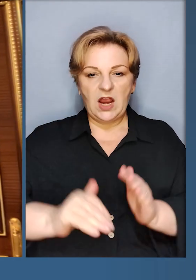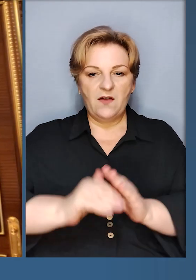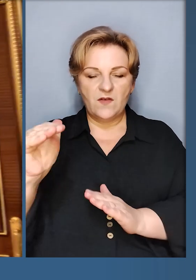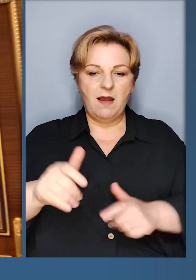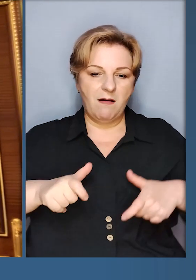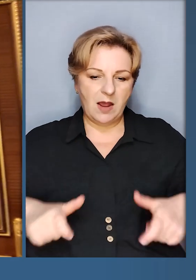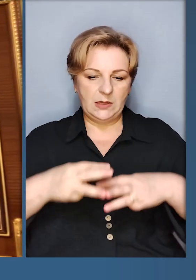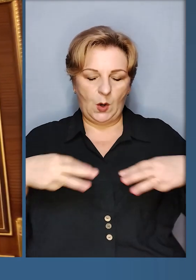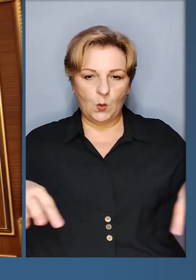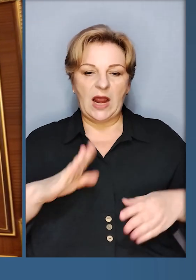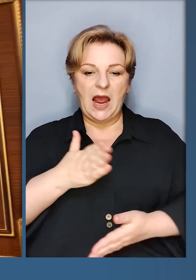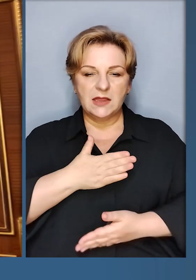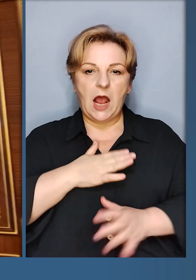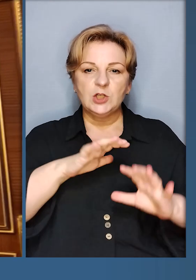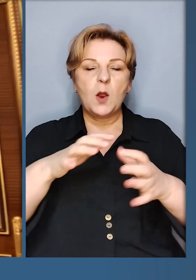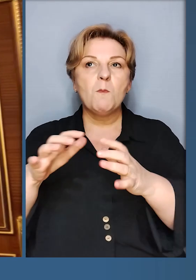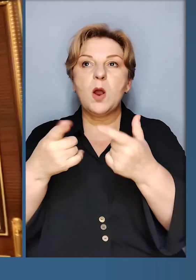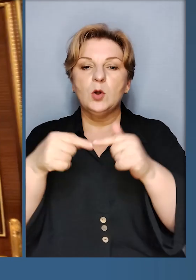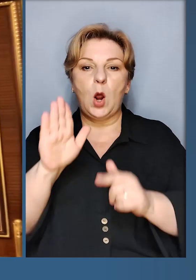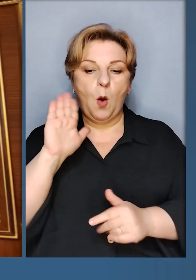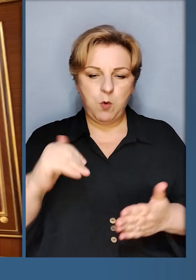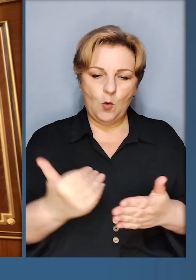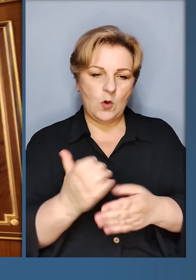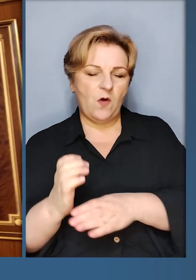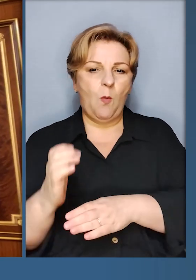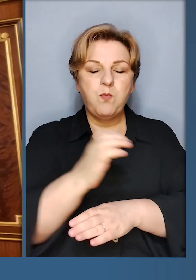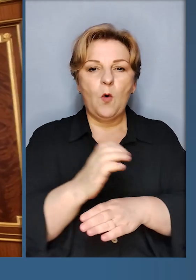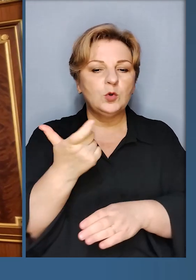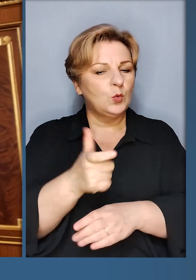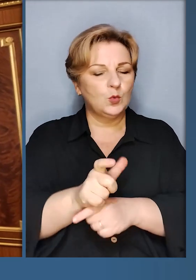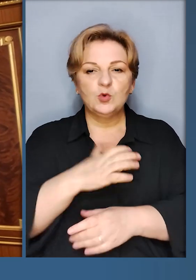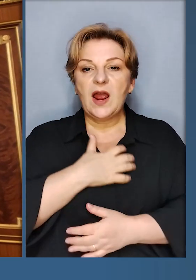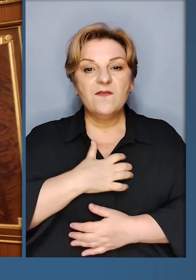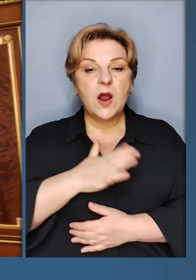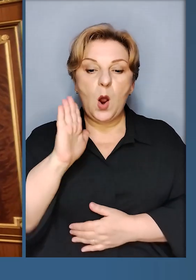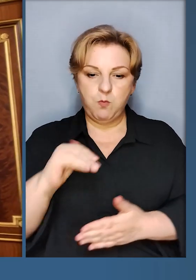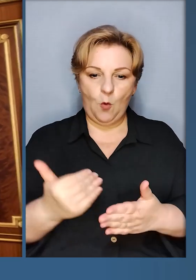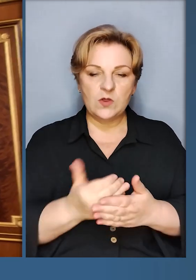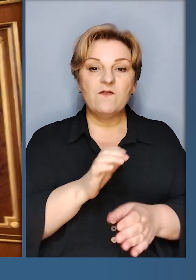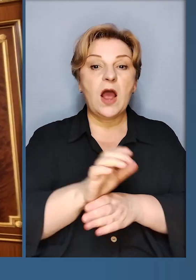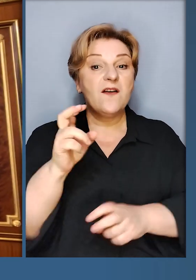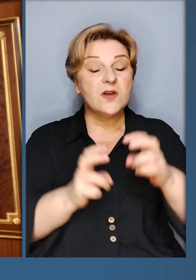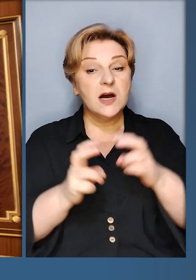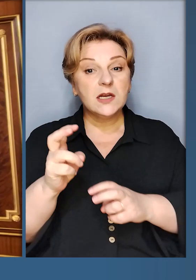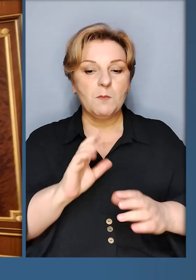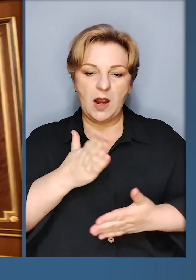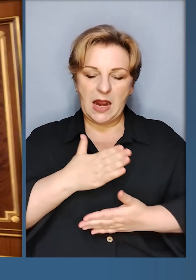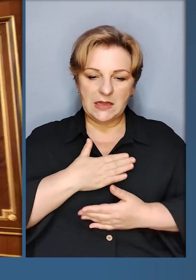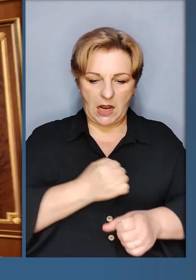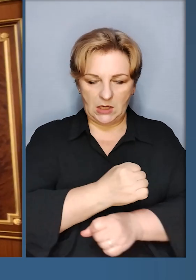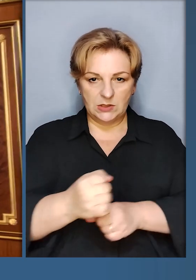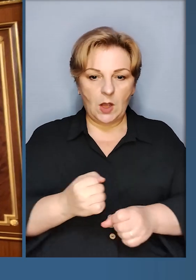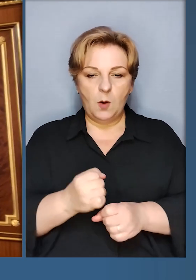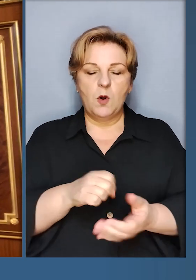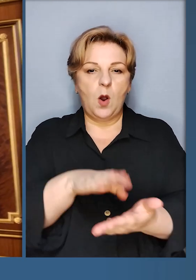вищих генералях, у рядовцях, у наших міжнародників. Буде нове постачання, дуже важливо. Буде нове виробництво